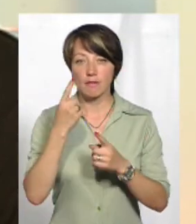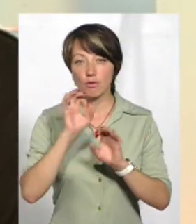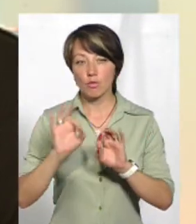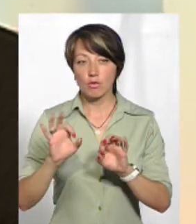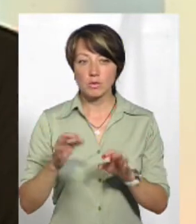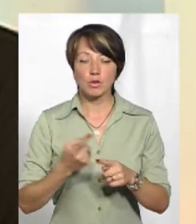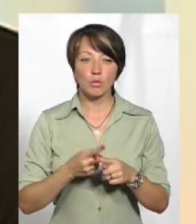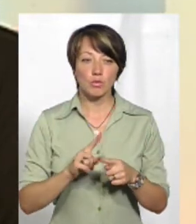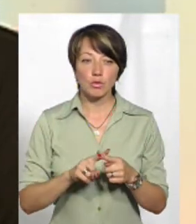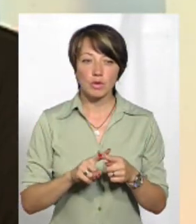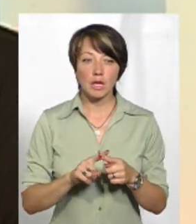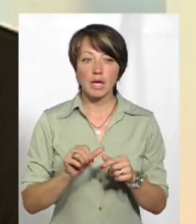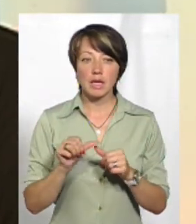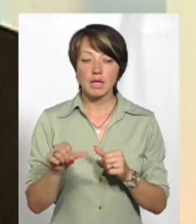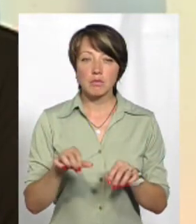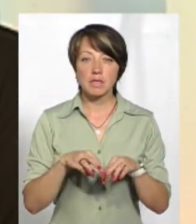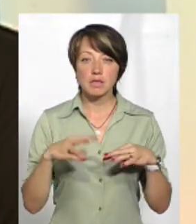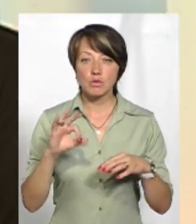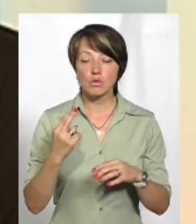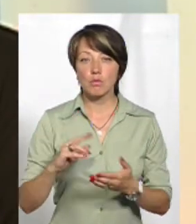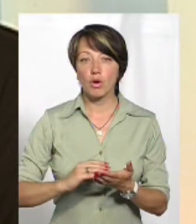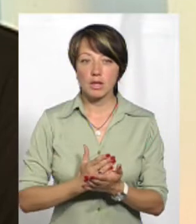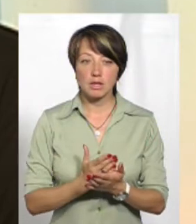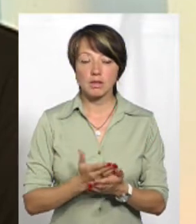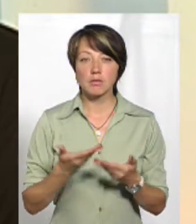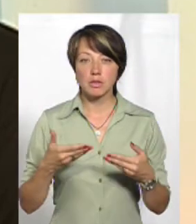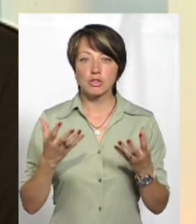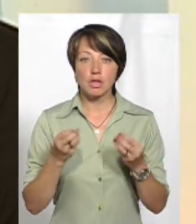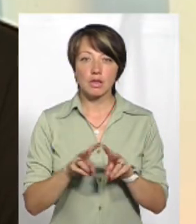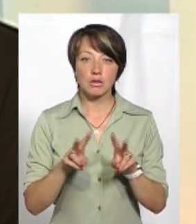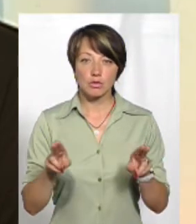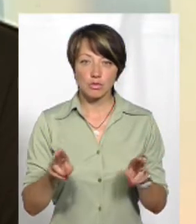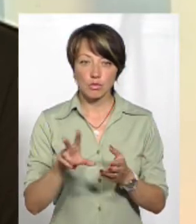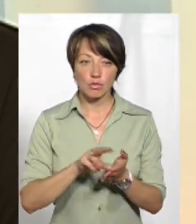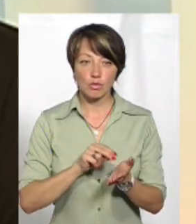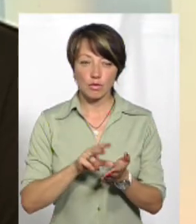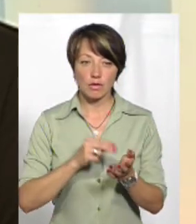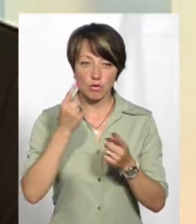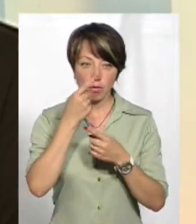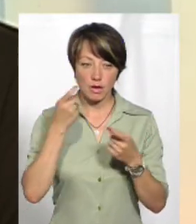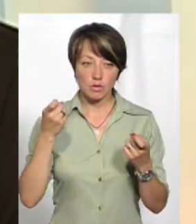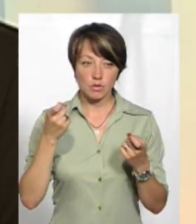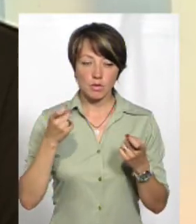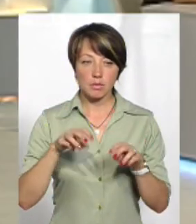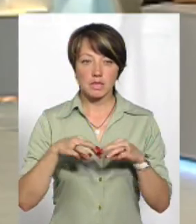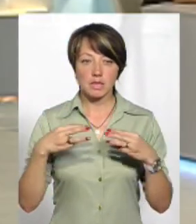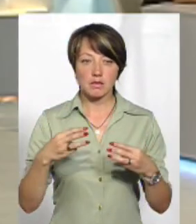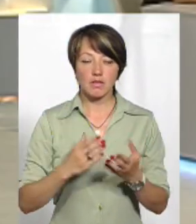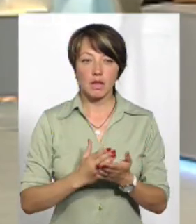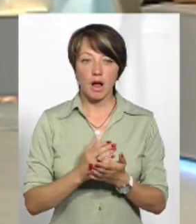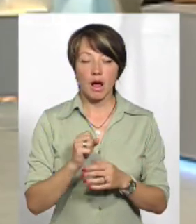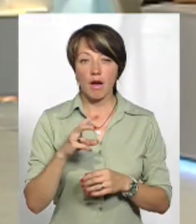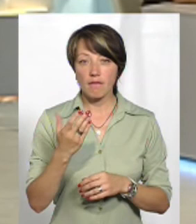інформуємо. Тому, крім Міністерства соціальної політики, ми ще аналогічно дублюємо інформацію Міністерству